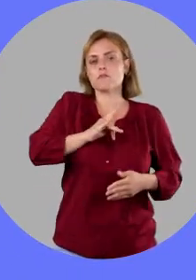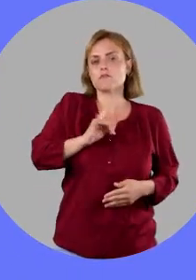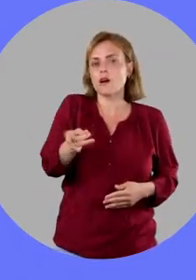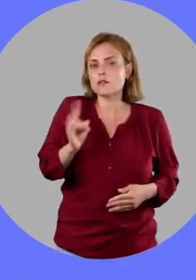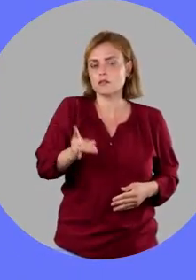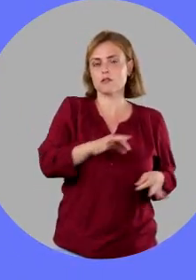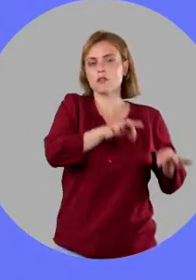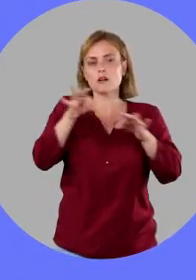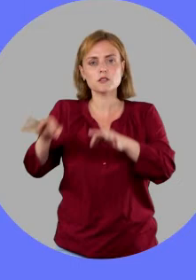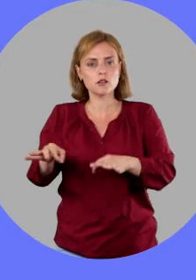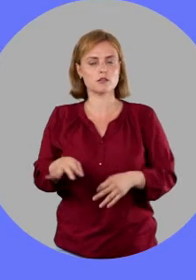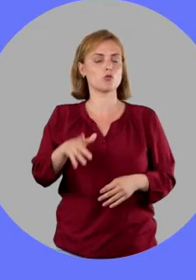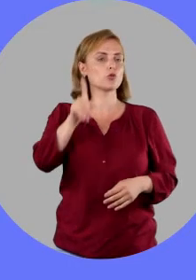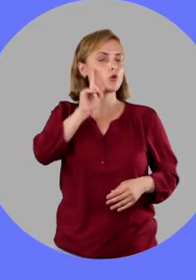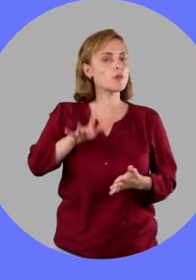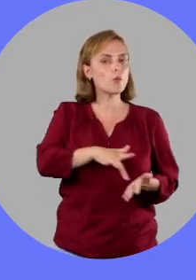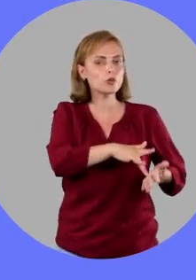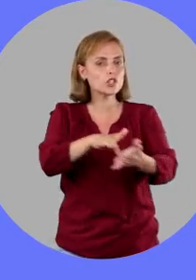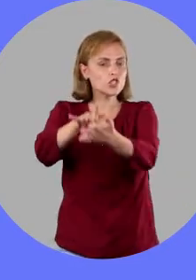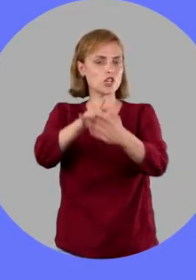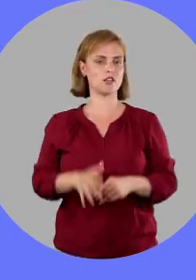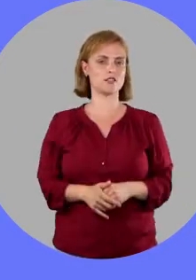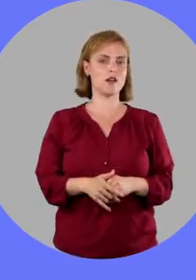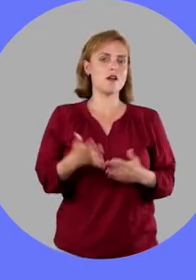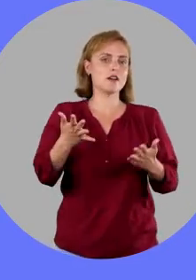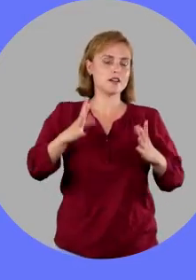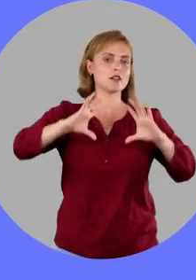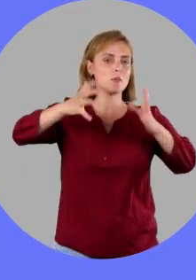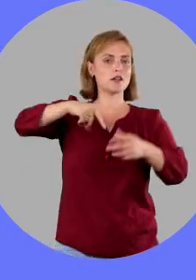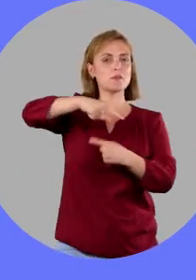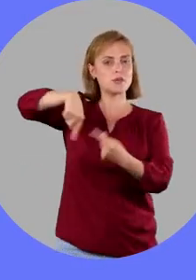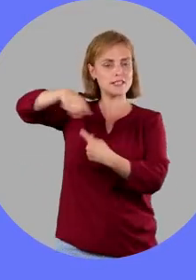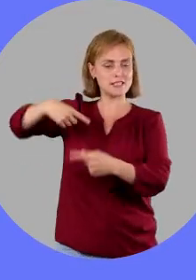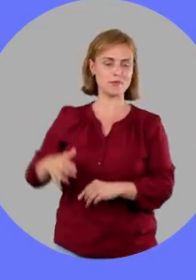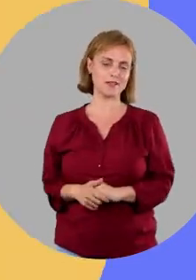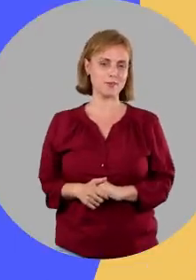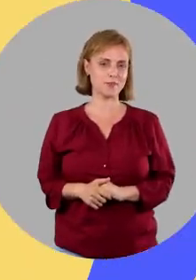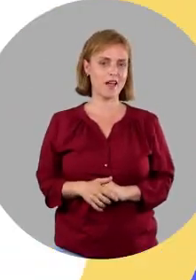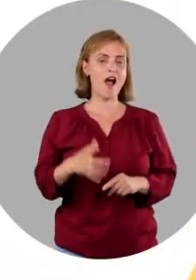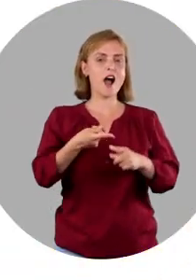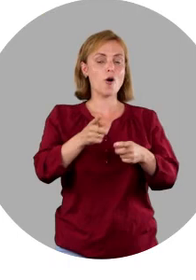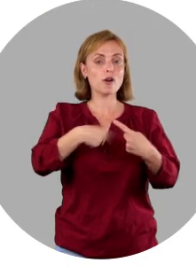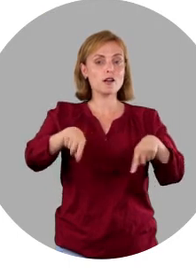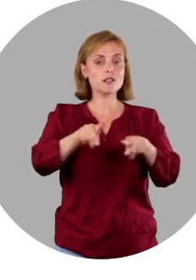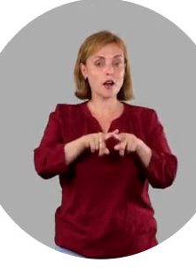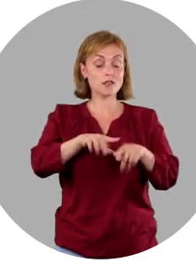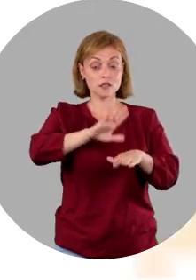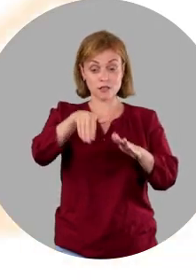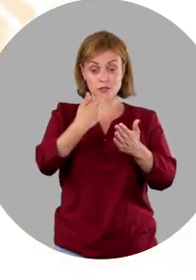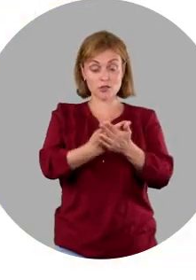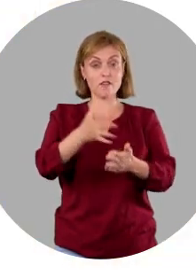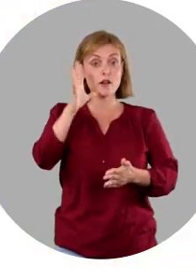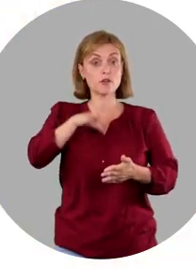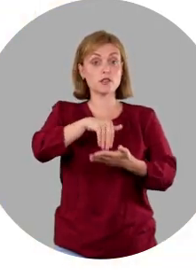более удобному путешествию для туристов и обеспечивает инфраструктуру для бизнеса. Агентство Государственных услуг до настоящего времени